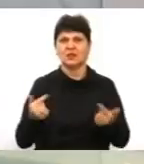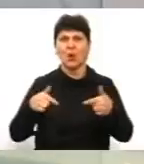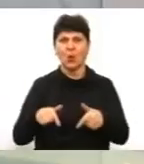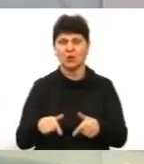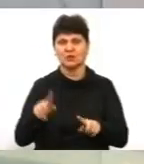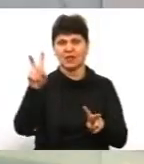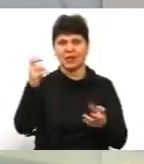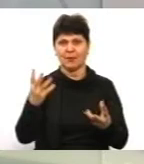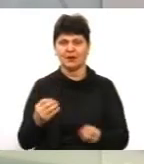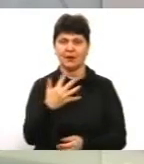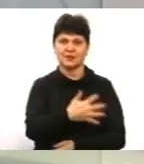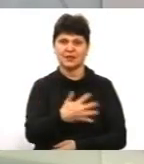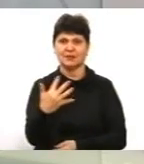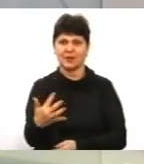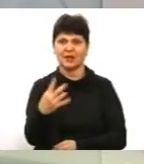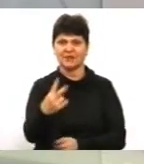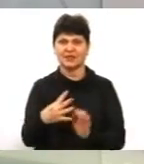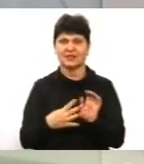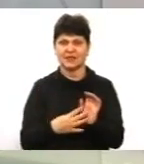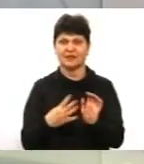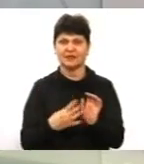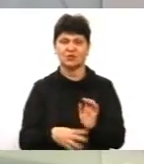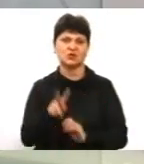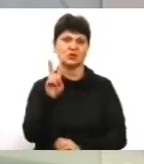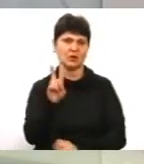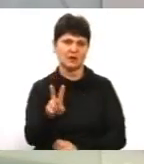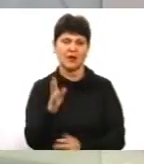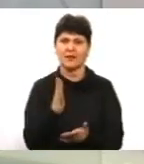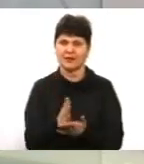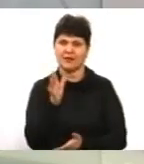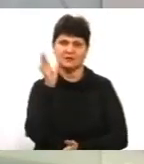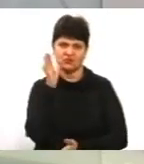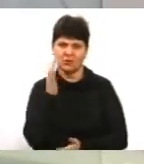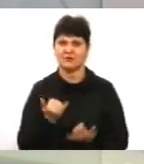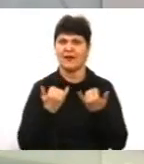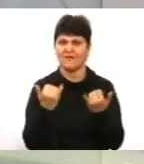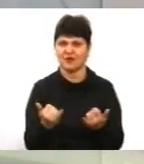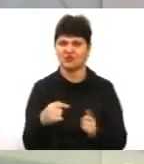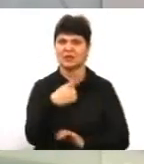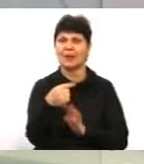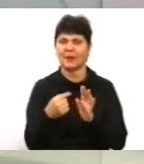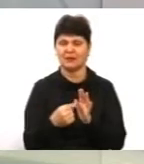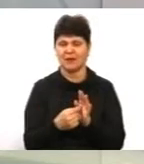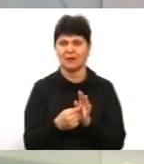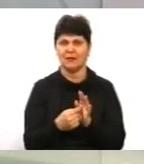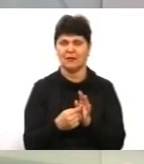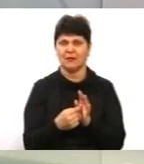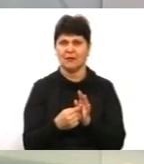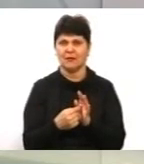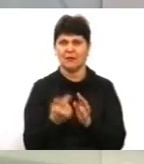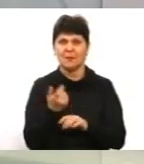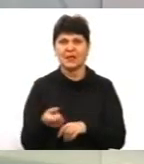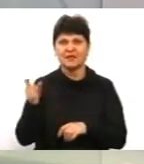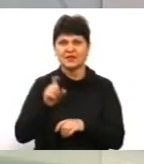55.29.92. Ще є час для ваших запитань. Шановні глядачі, нагадаю, говоримо ми про перевищення